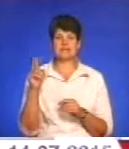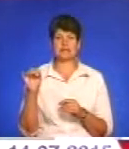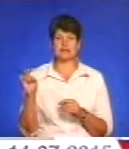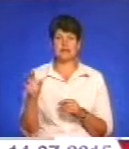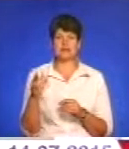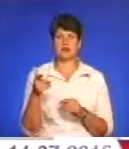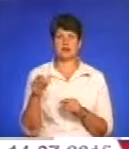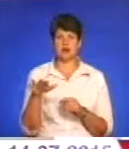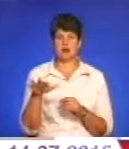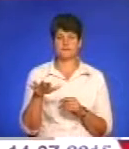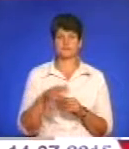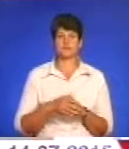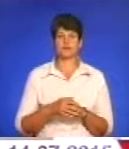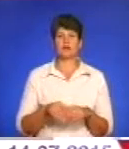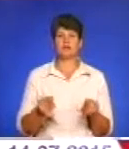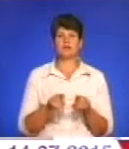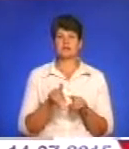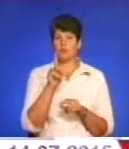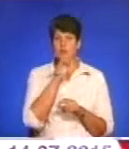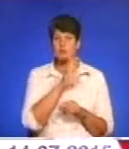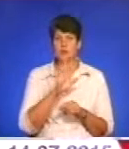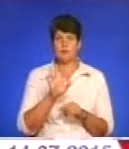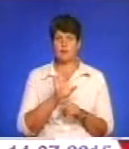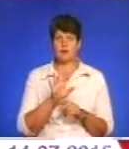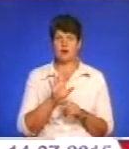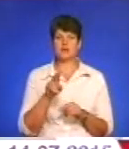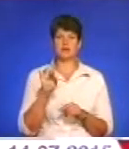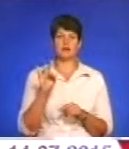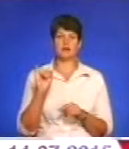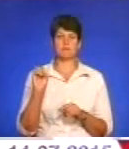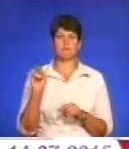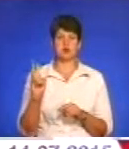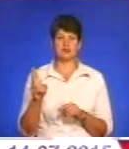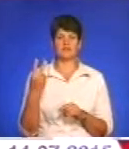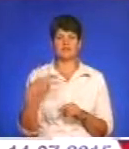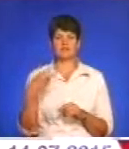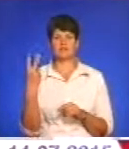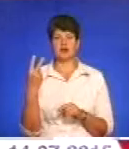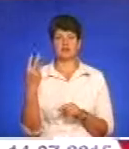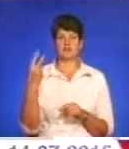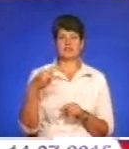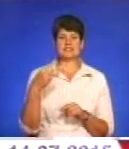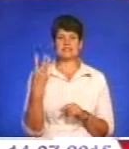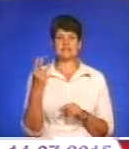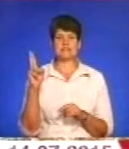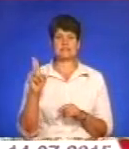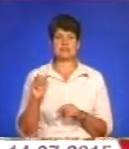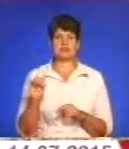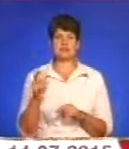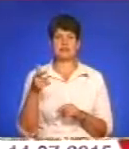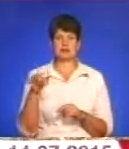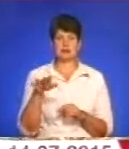з гектара. Так само непогані по ріпаку – 22-23 центнера з гектара.